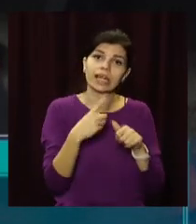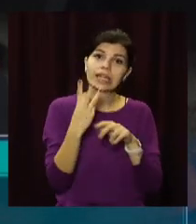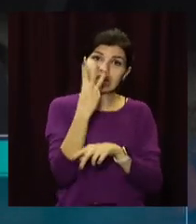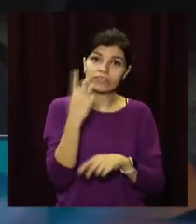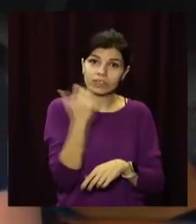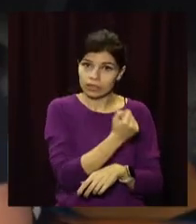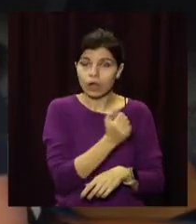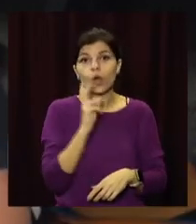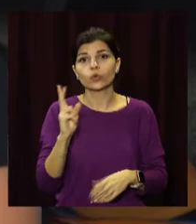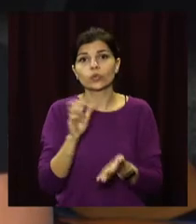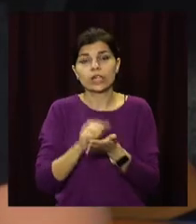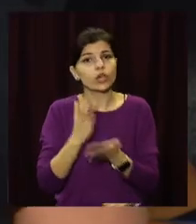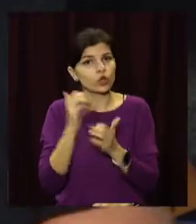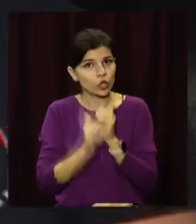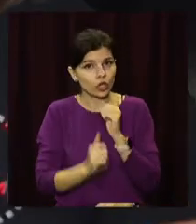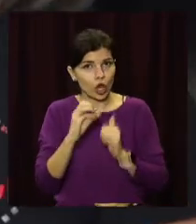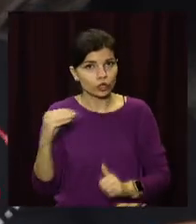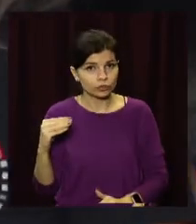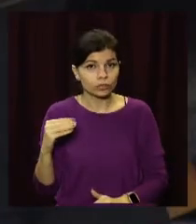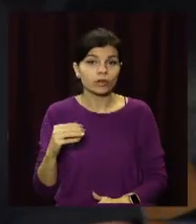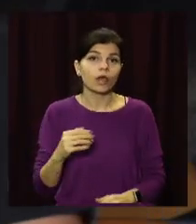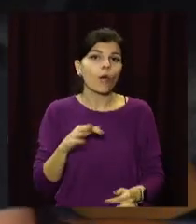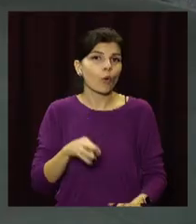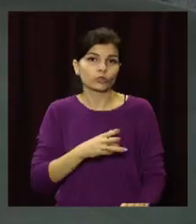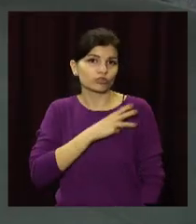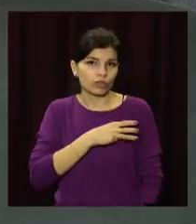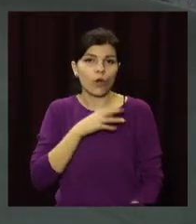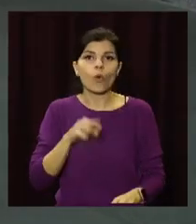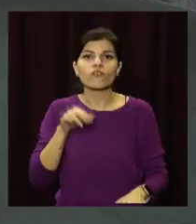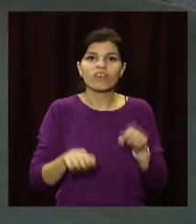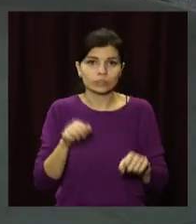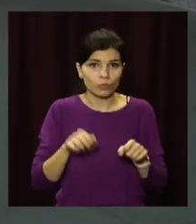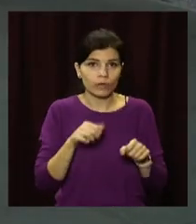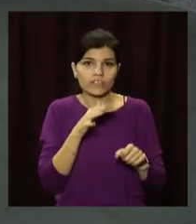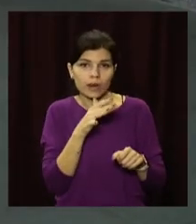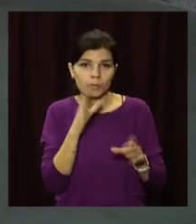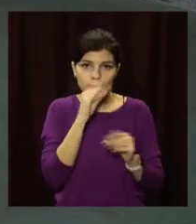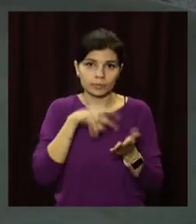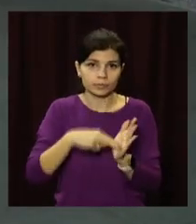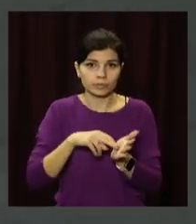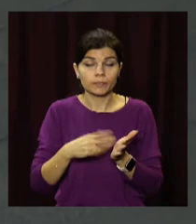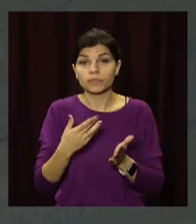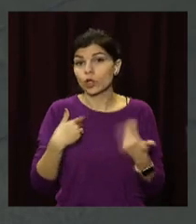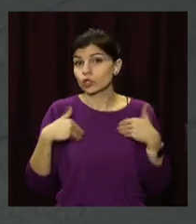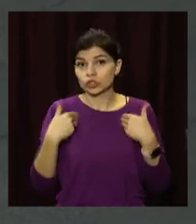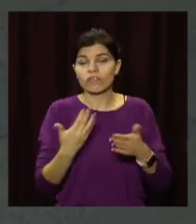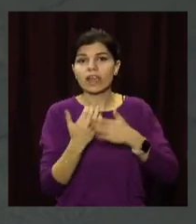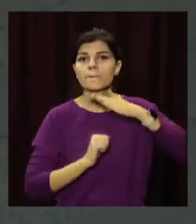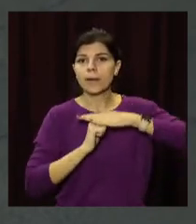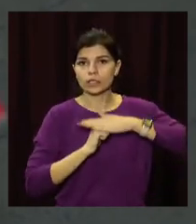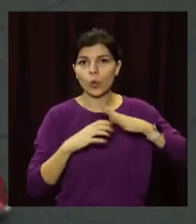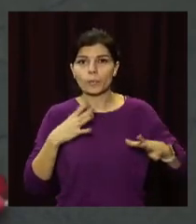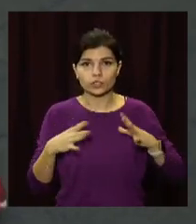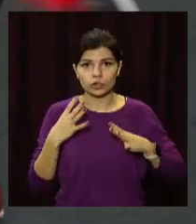займається ежедневно, тобто від желання і від можливості людина. В основному я рекомендую робити базове упраження на проработку